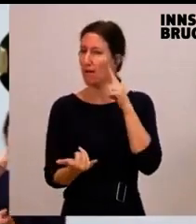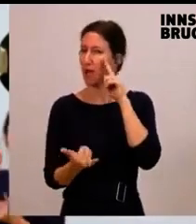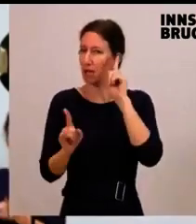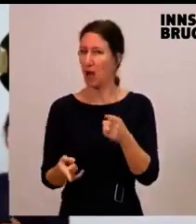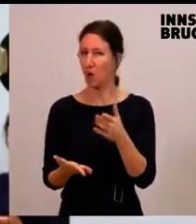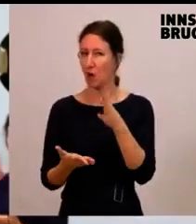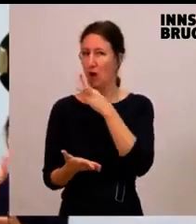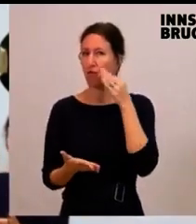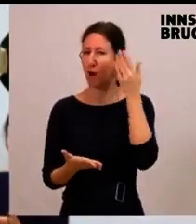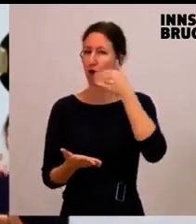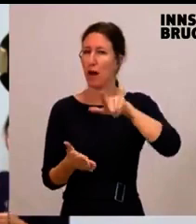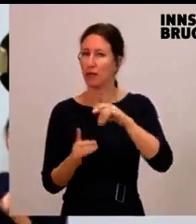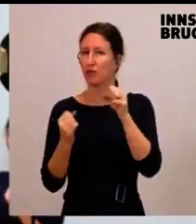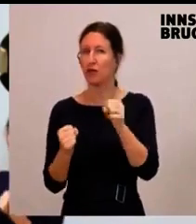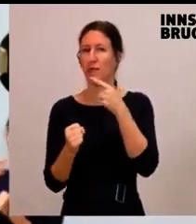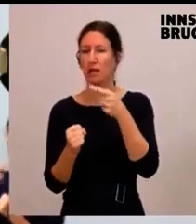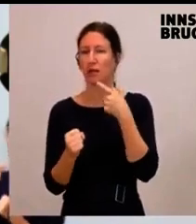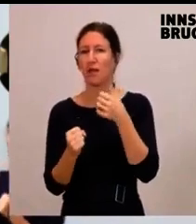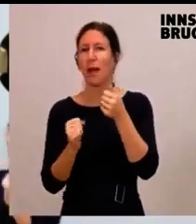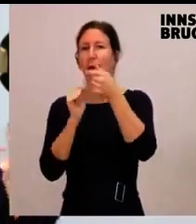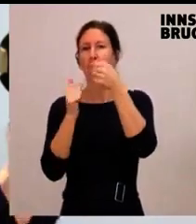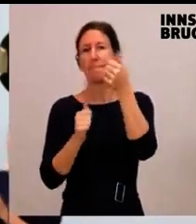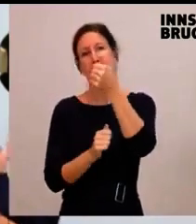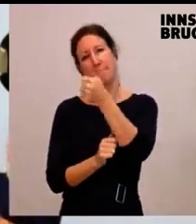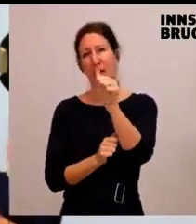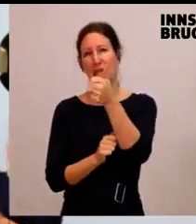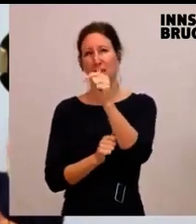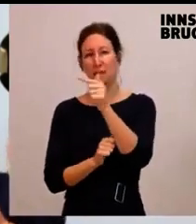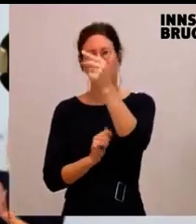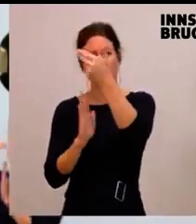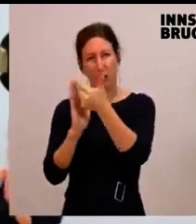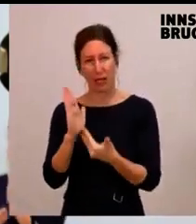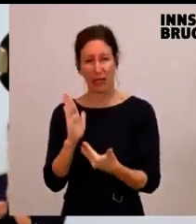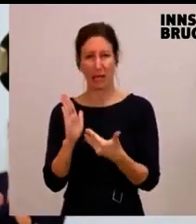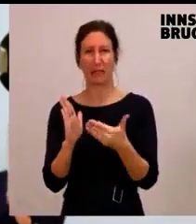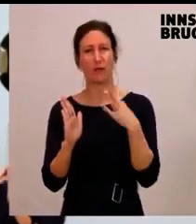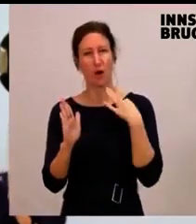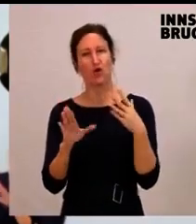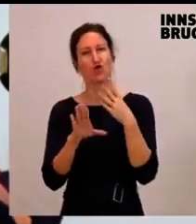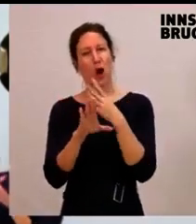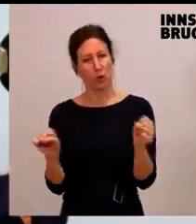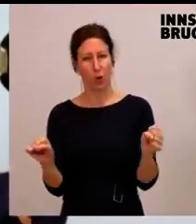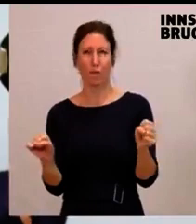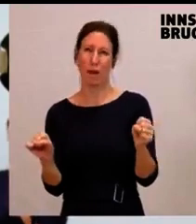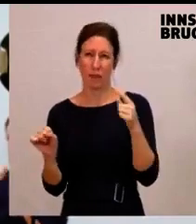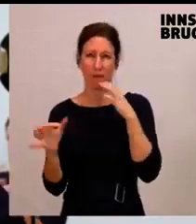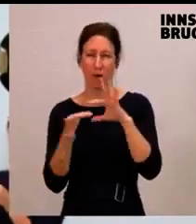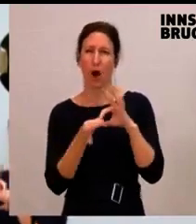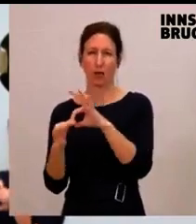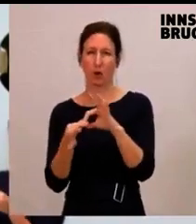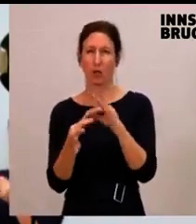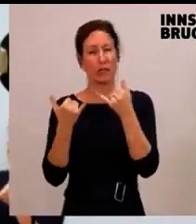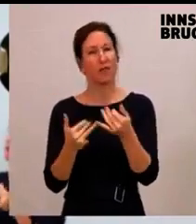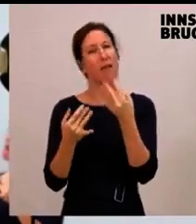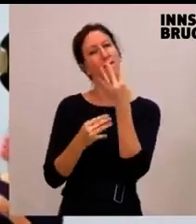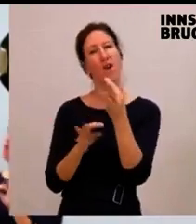beruft sich immer auf die Prioritätenliste des Koalitionsabkommens, was keine Gültigkeit mehr hat, weil damals waren es die vier guten Freunde, die gibt es jetzt mittlerweile nicht